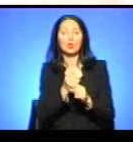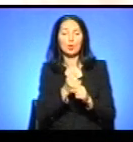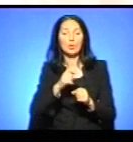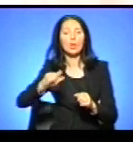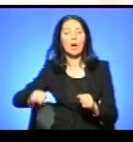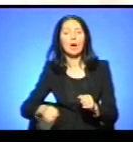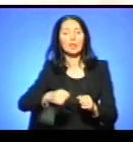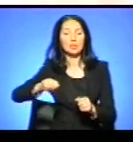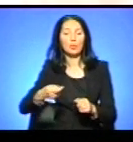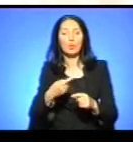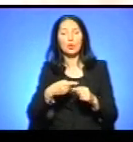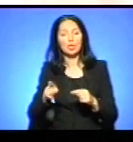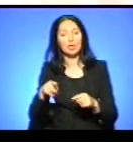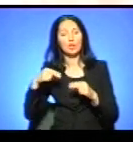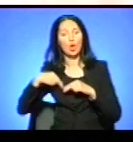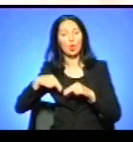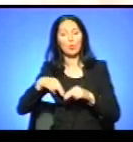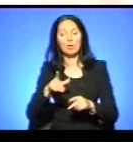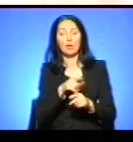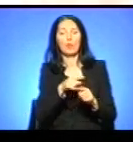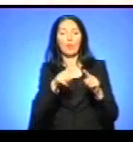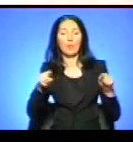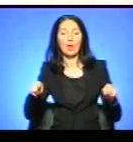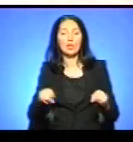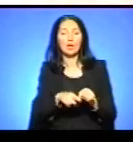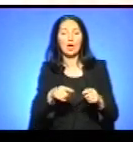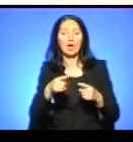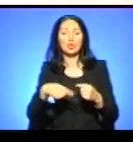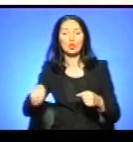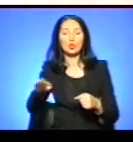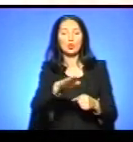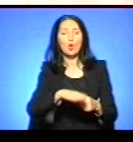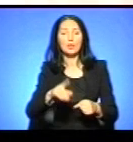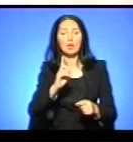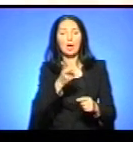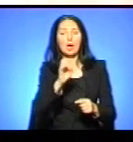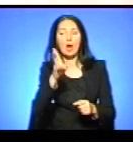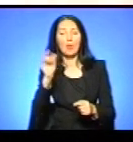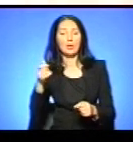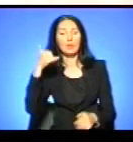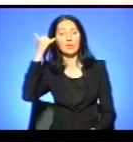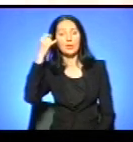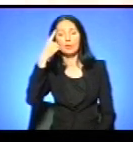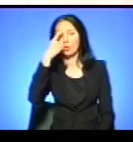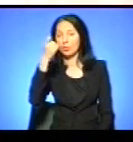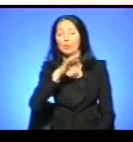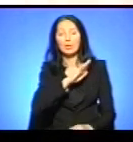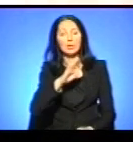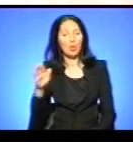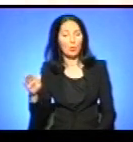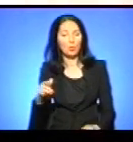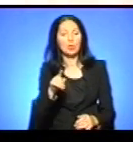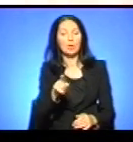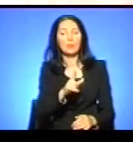чи будь-яких інших робіт в межах охоронних зон кабеля. В телефонному режимі повідомлень не було в міській електромережі. Тим більше,